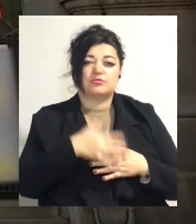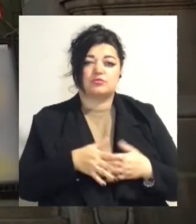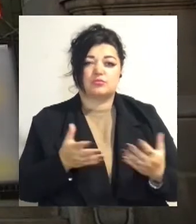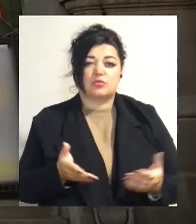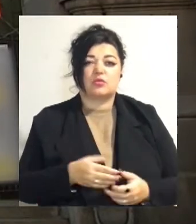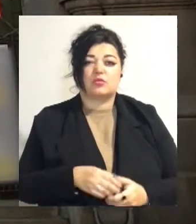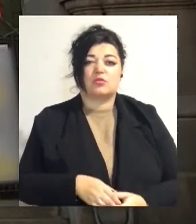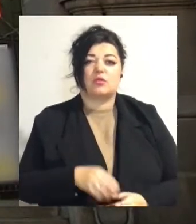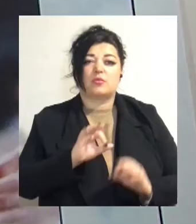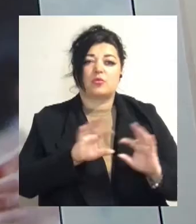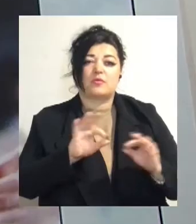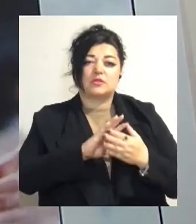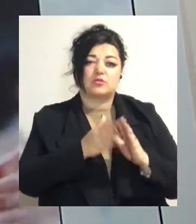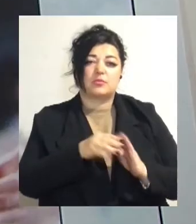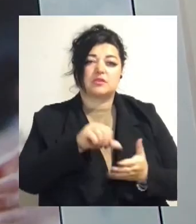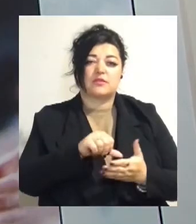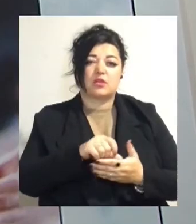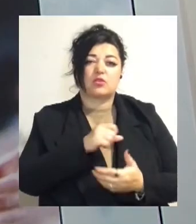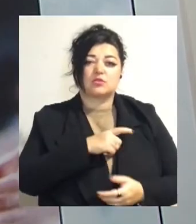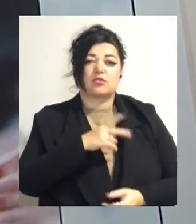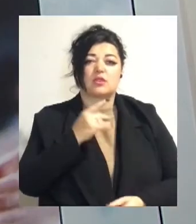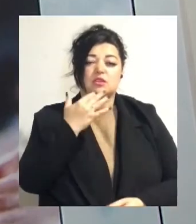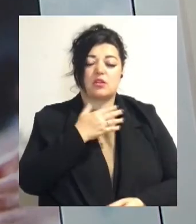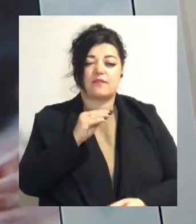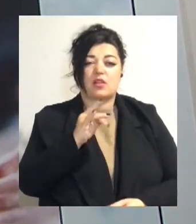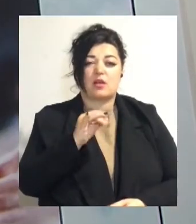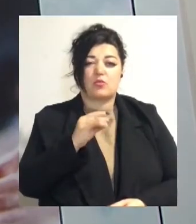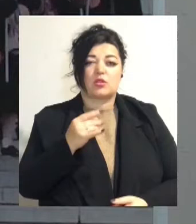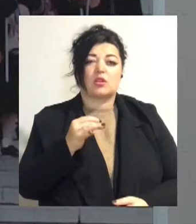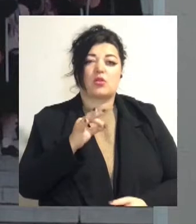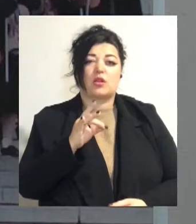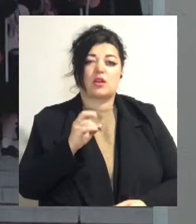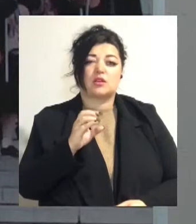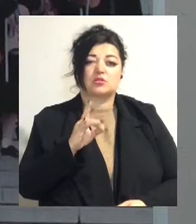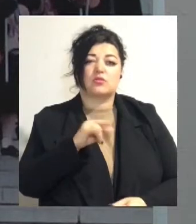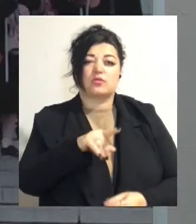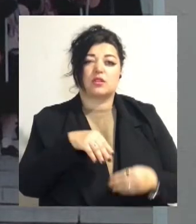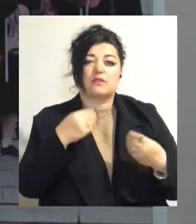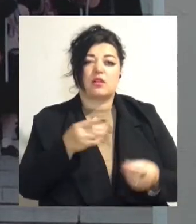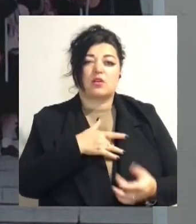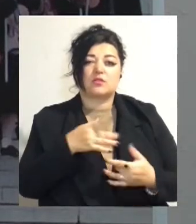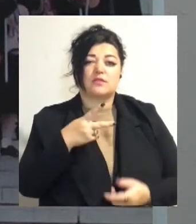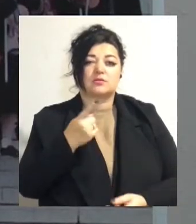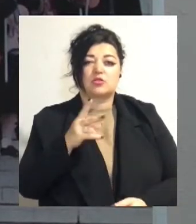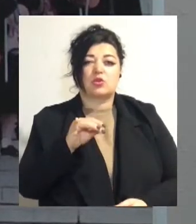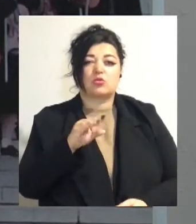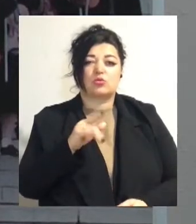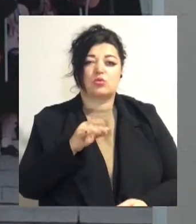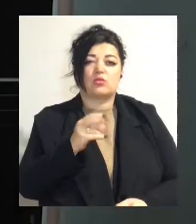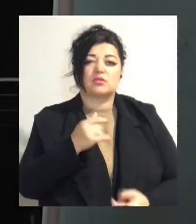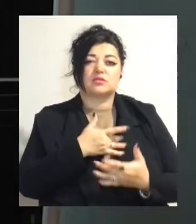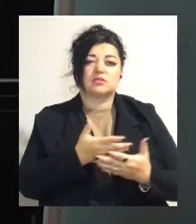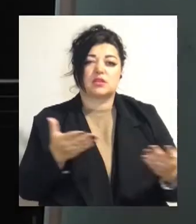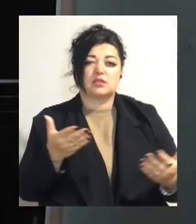прокоментували представники Одеського національного філармонійного оркестру. Вони давали концерт 21 лютого на сцені філармонії.